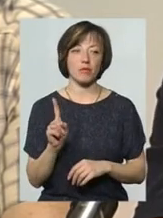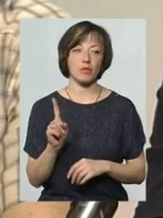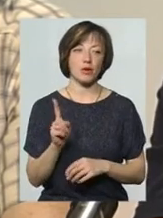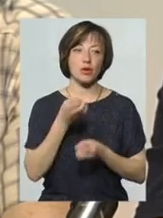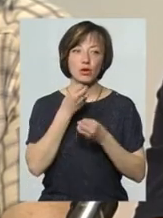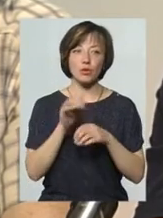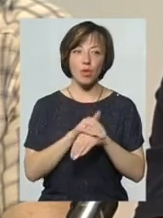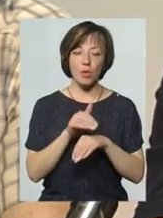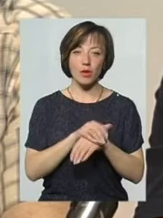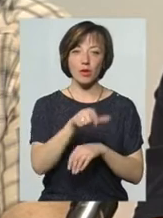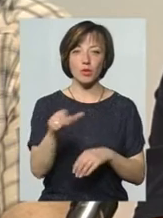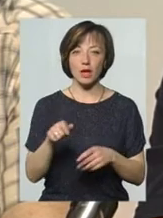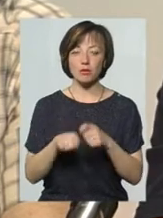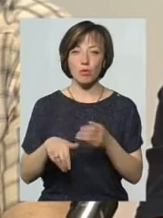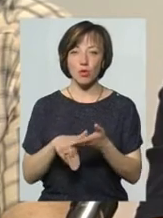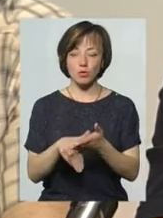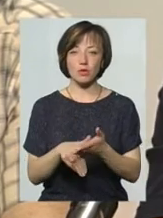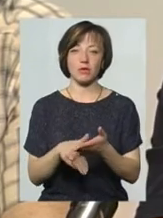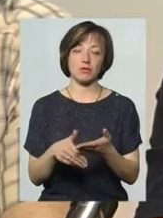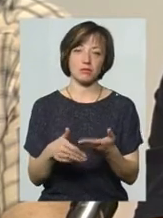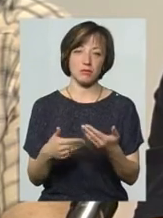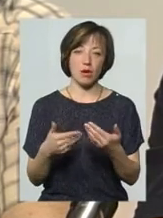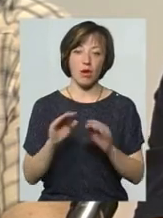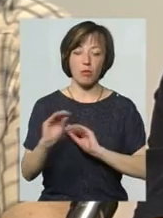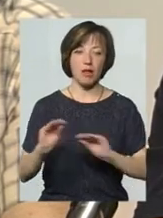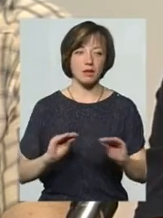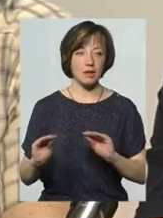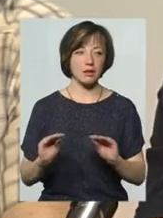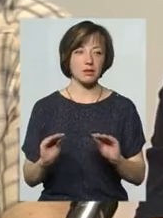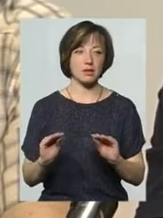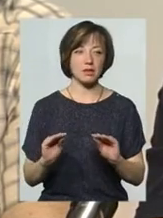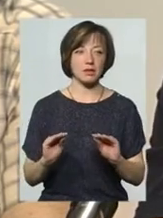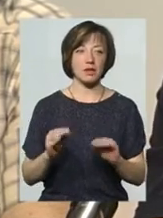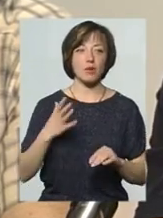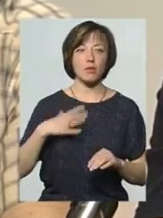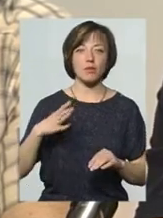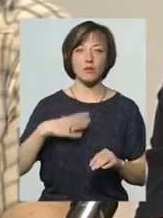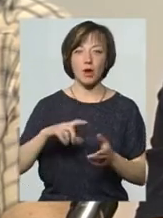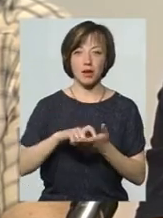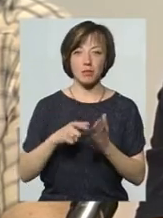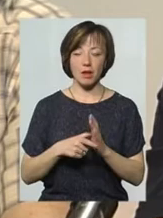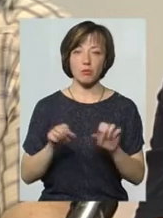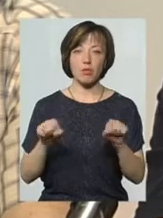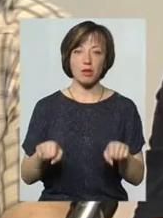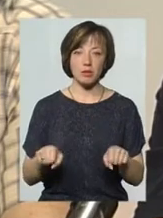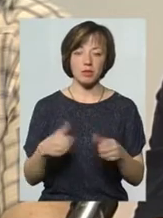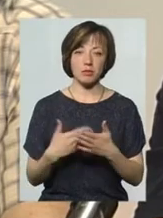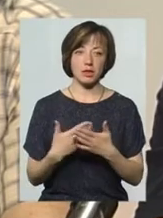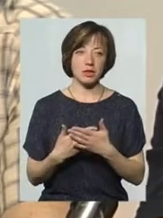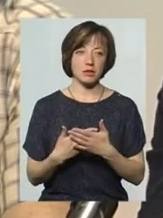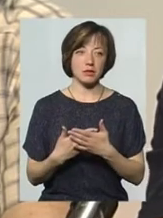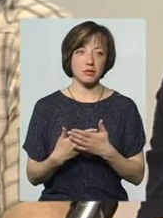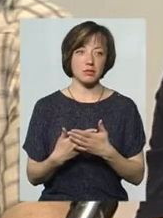добрих людей, спонсорів, які могли б нам, скажімо, допомогти обладнати такі почекальні, і де ми могли б, скажімо,